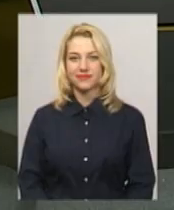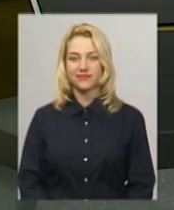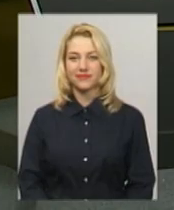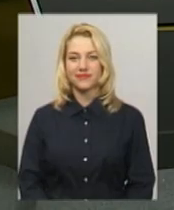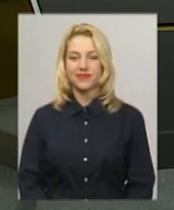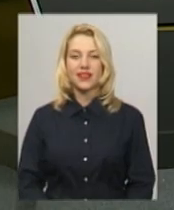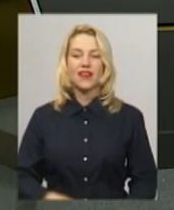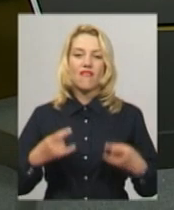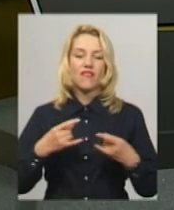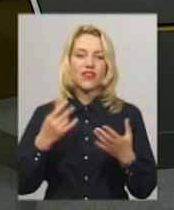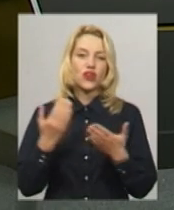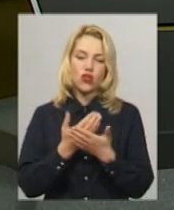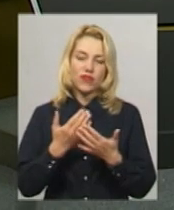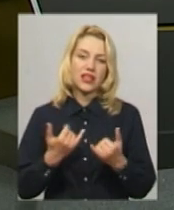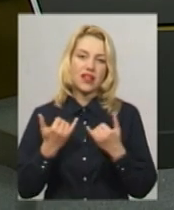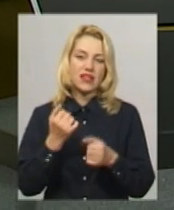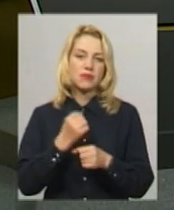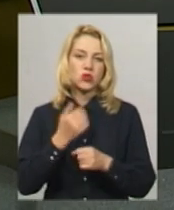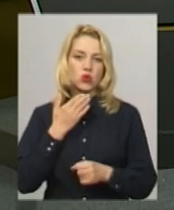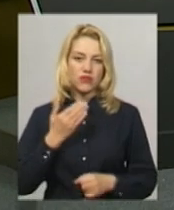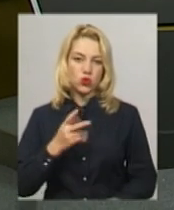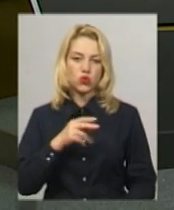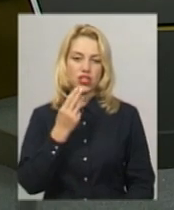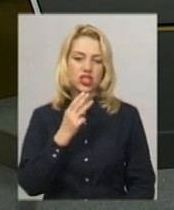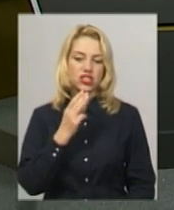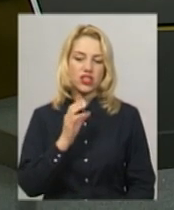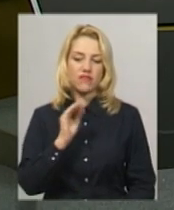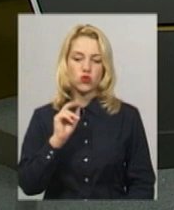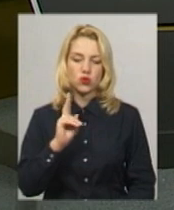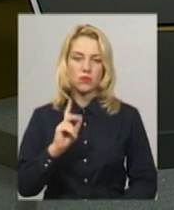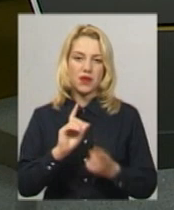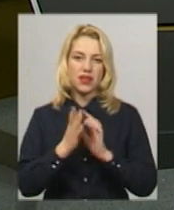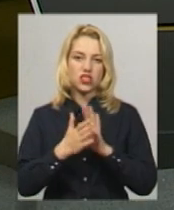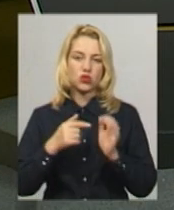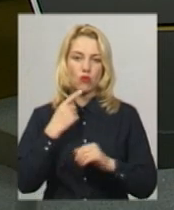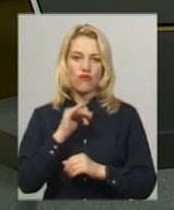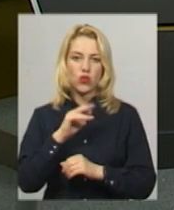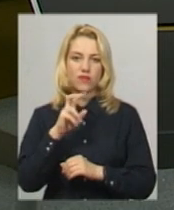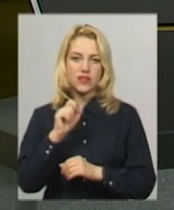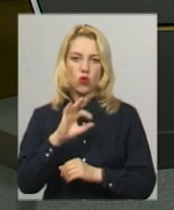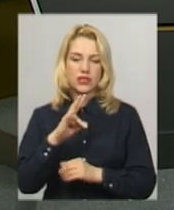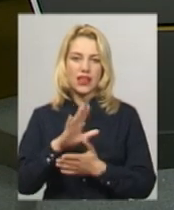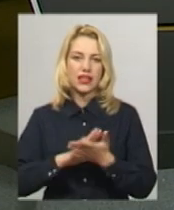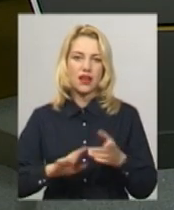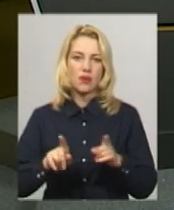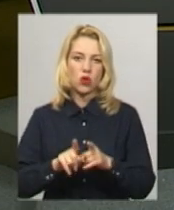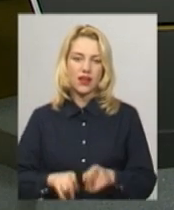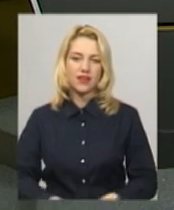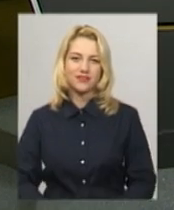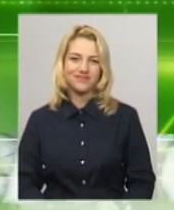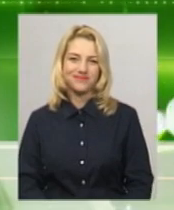В ефірі новини. У студії для вас працюють ведуча Катерина Шевчук. На жестову мову перекладає Оксана Фіновська. Далі протеке.